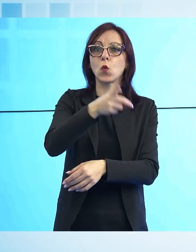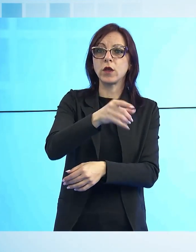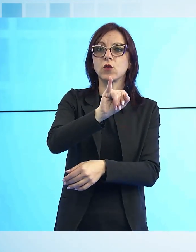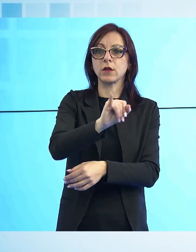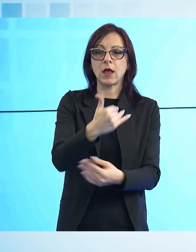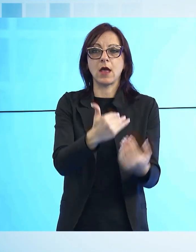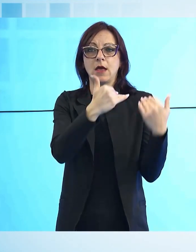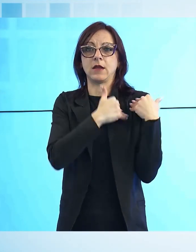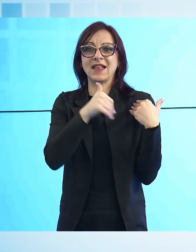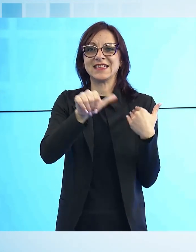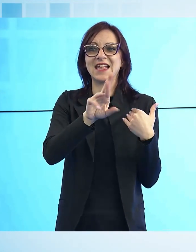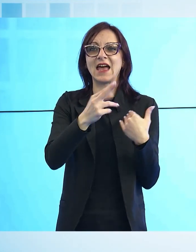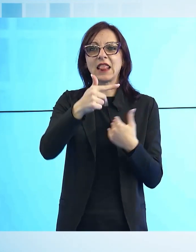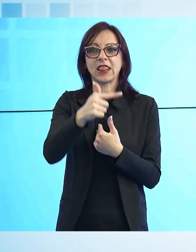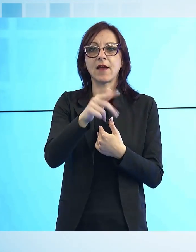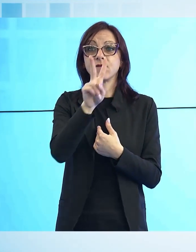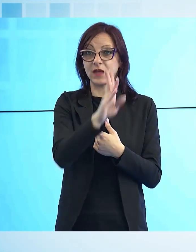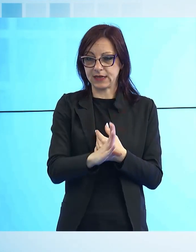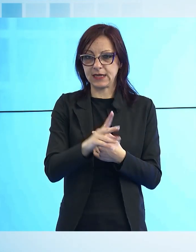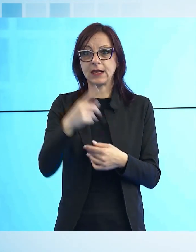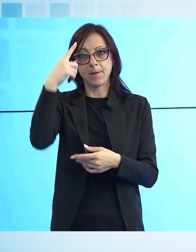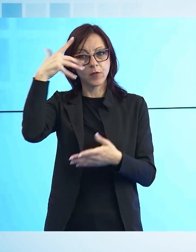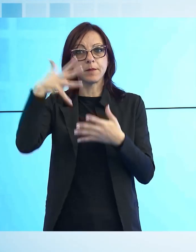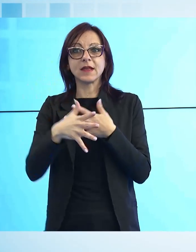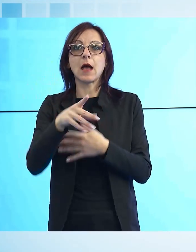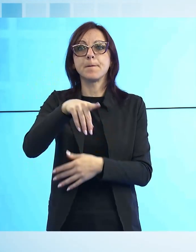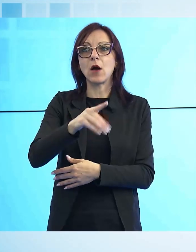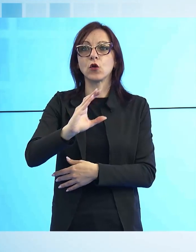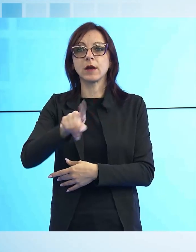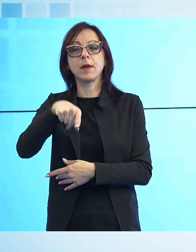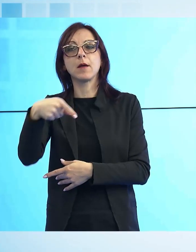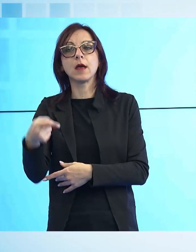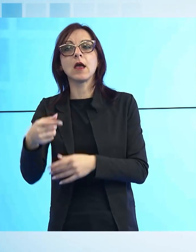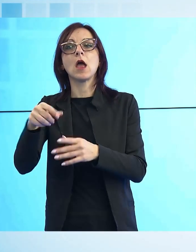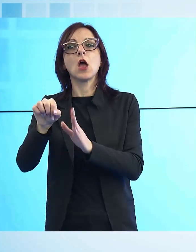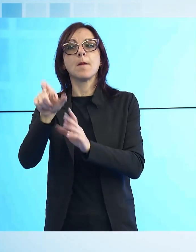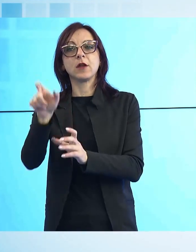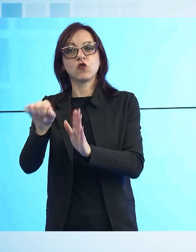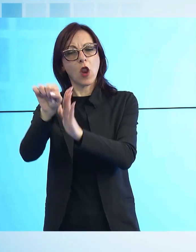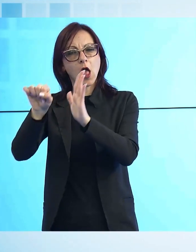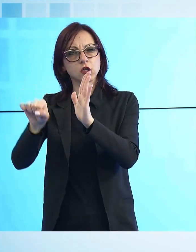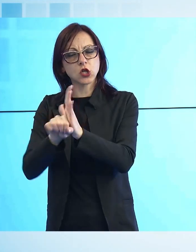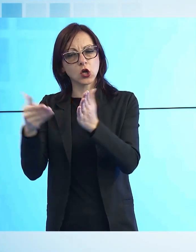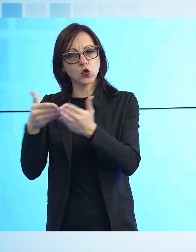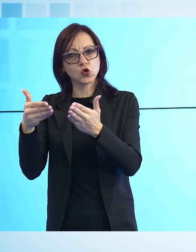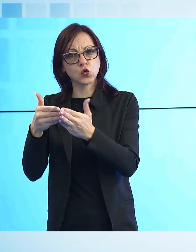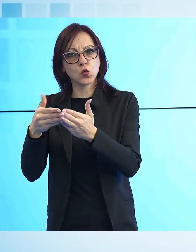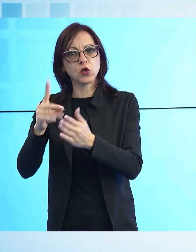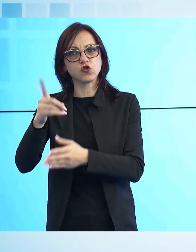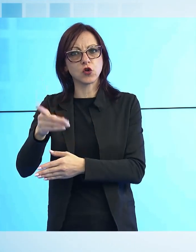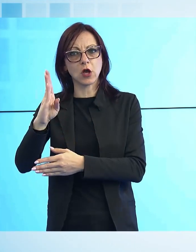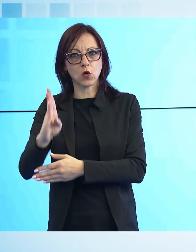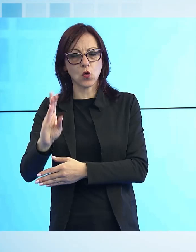CERD della Versilia lo psichiatra Paolo Crepe e lo storico Giordano Bruno Guerri. Chiudiamo così la prima